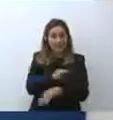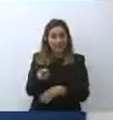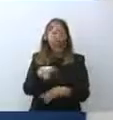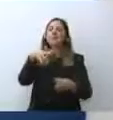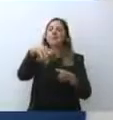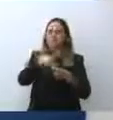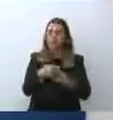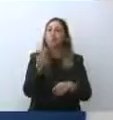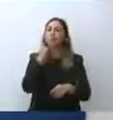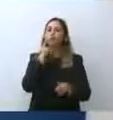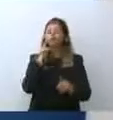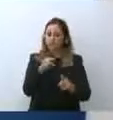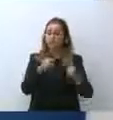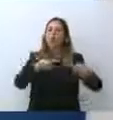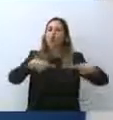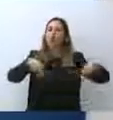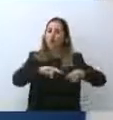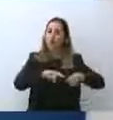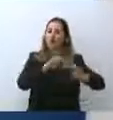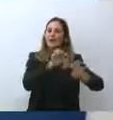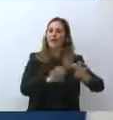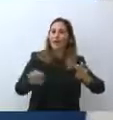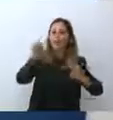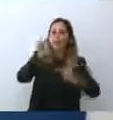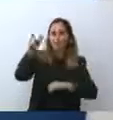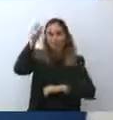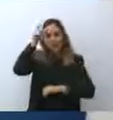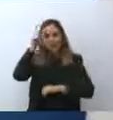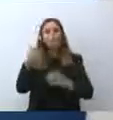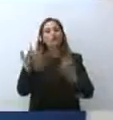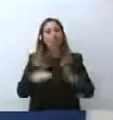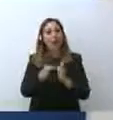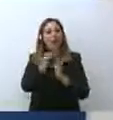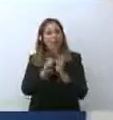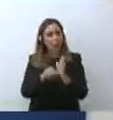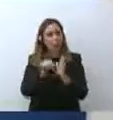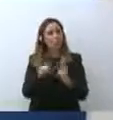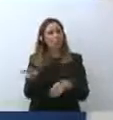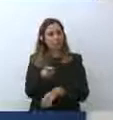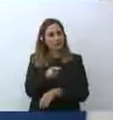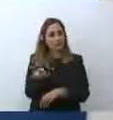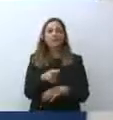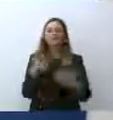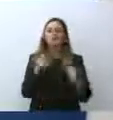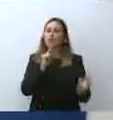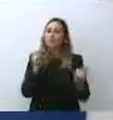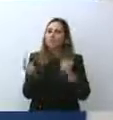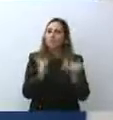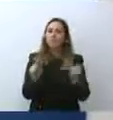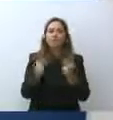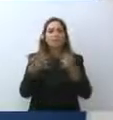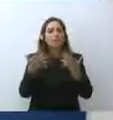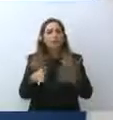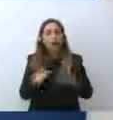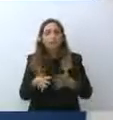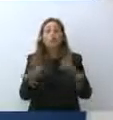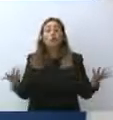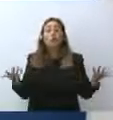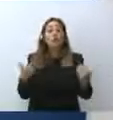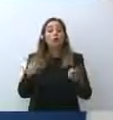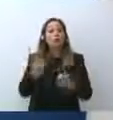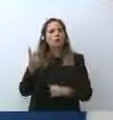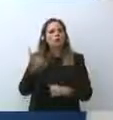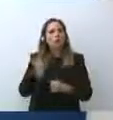conferenza delle Regioni e devo dire che abbiamo superato divisioni che forse non sono mai